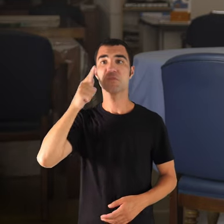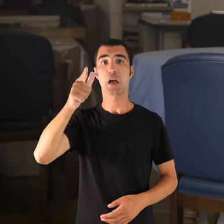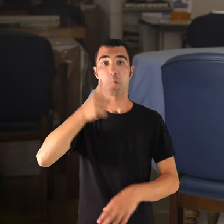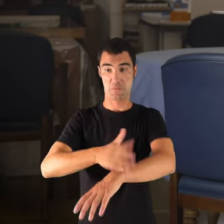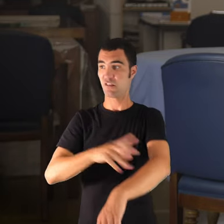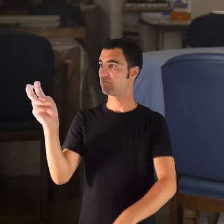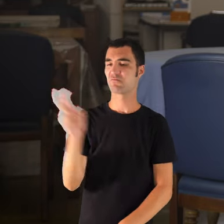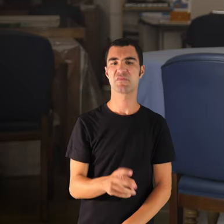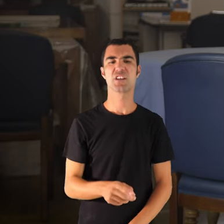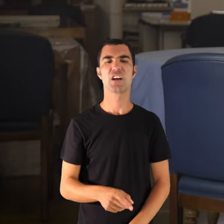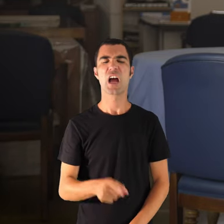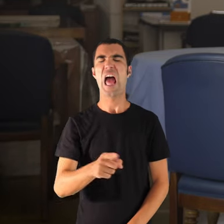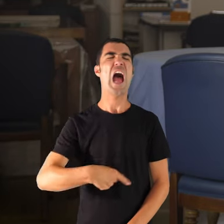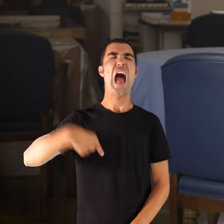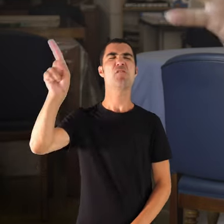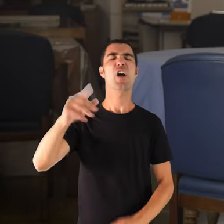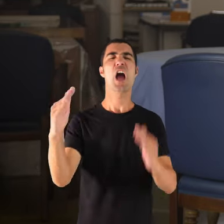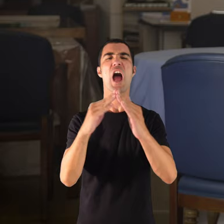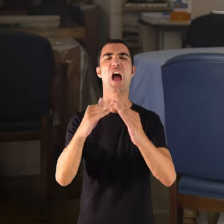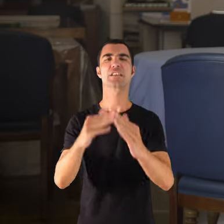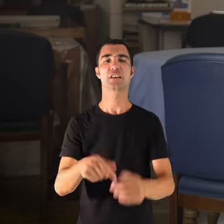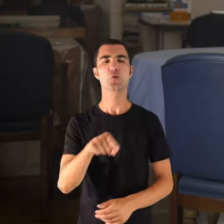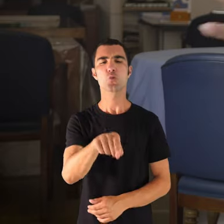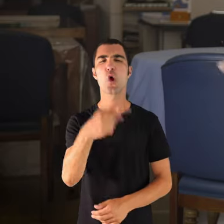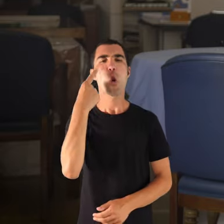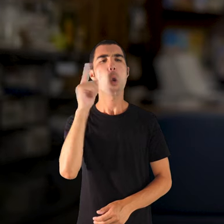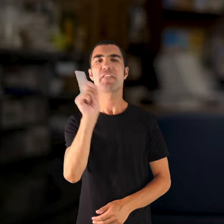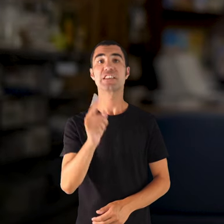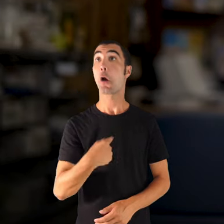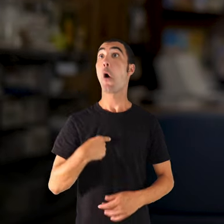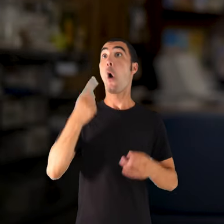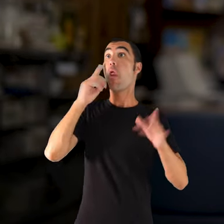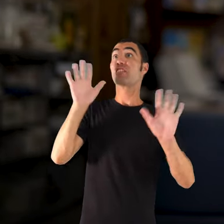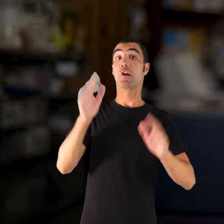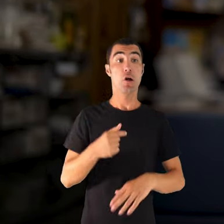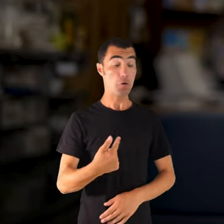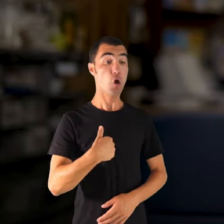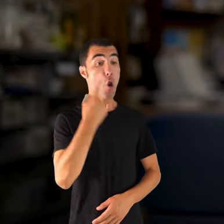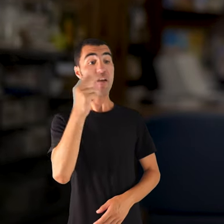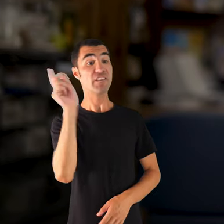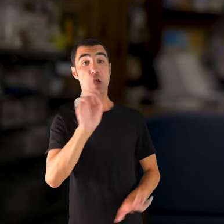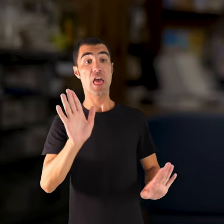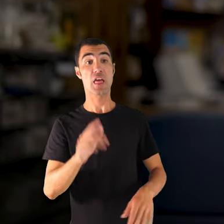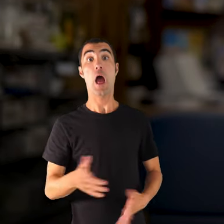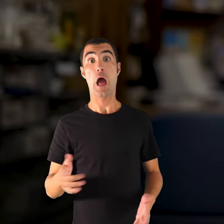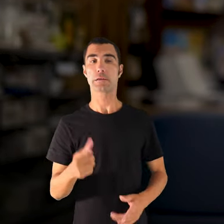anàveu n'és cap ca vostra. Vols tu no heu vist res, no? no, els altres tampoc. L'ho guapo era que tu cobraves un dos ves